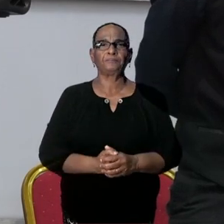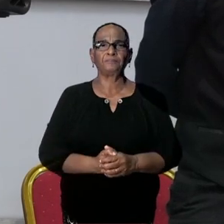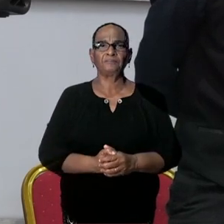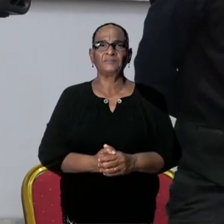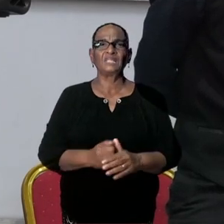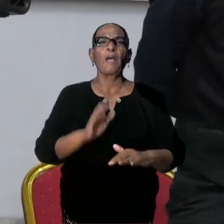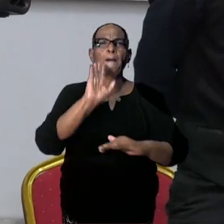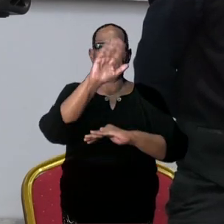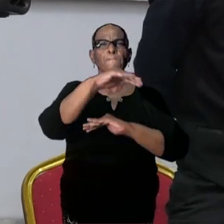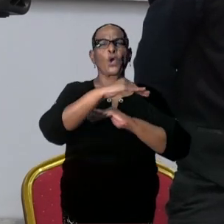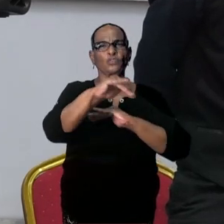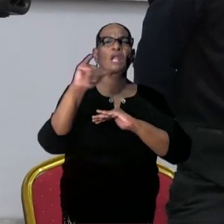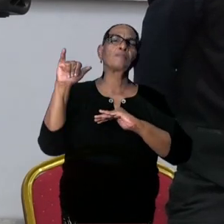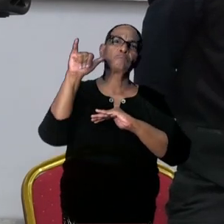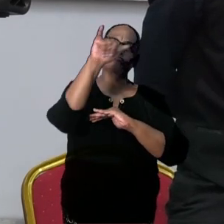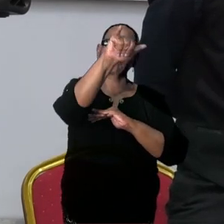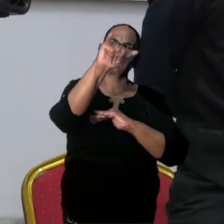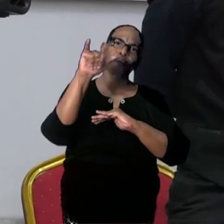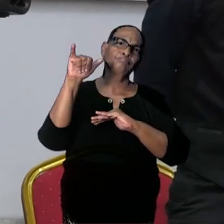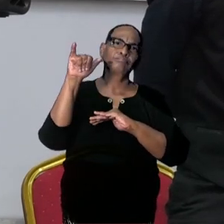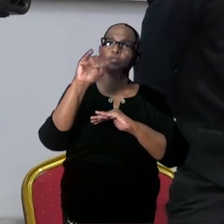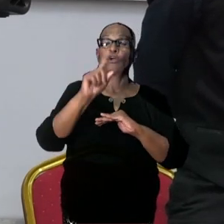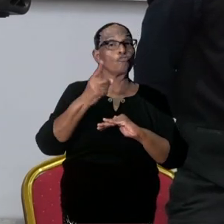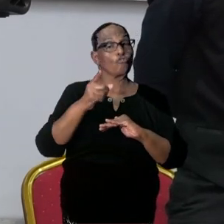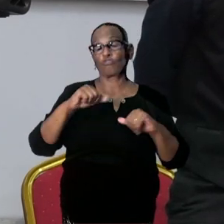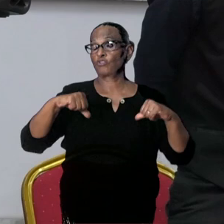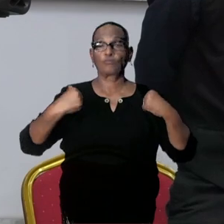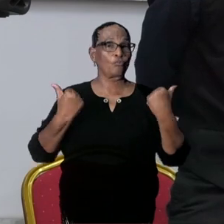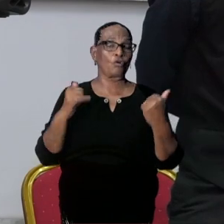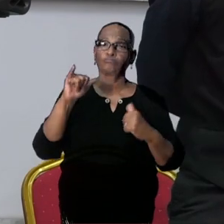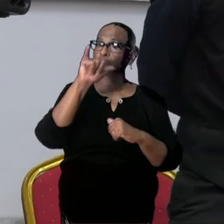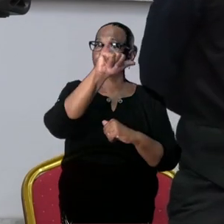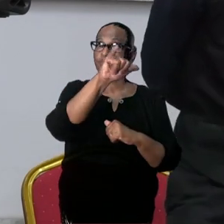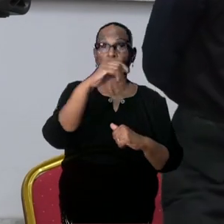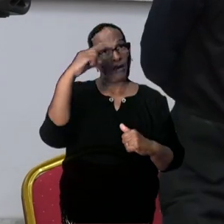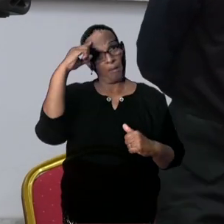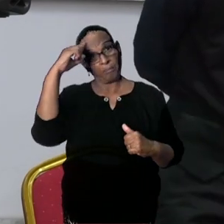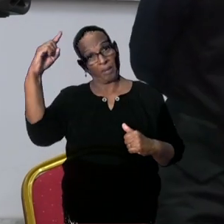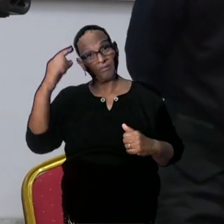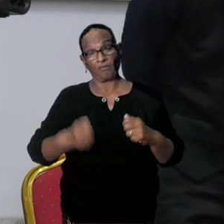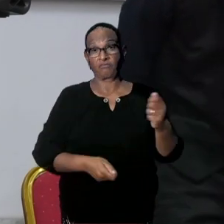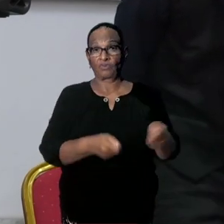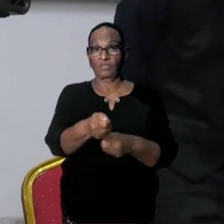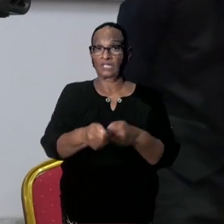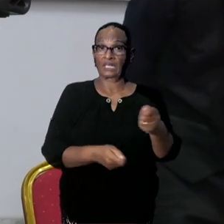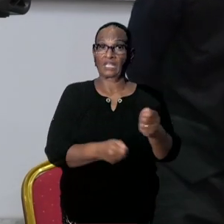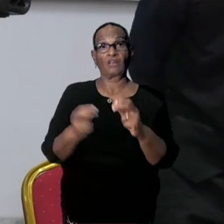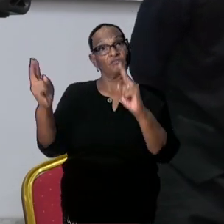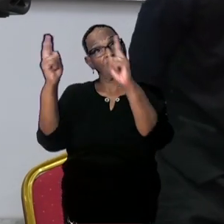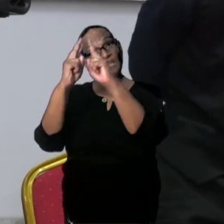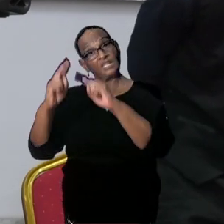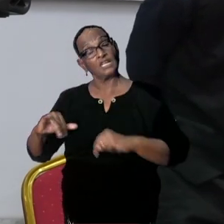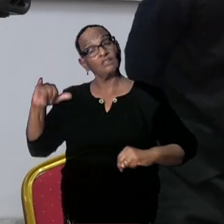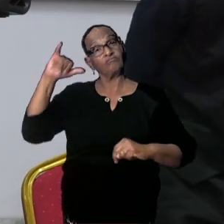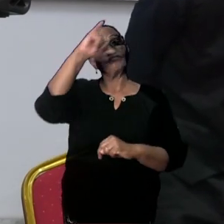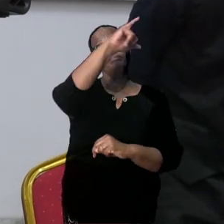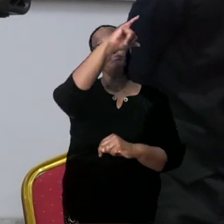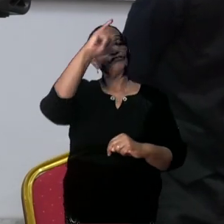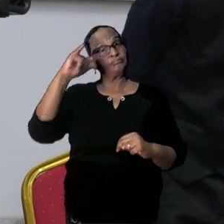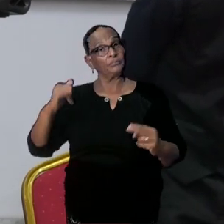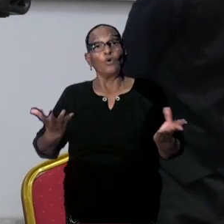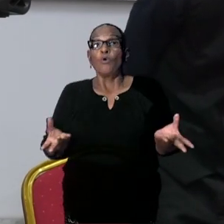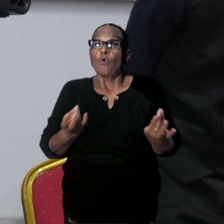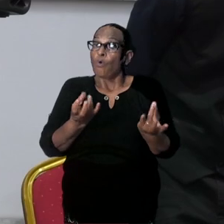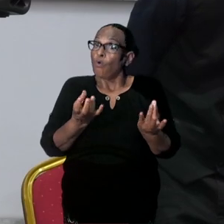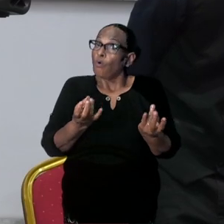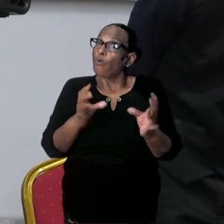De buitenlandse vluchten zijn voorlopig nog niet opgestart. Wat zijn de plannen voor de regering over internationale vluchten en hoe zal het